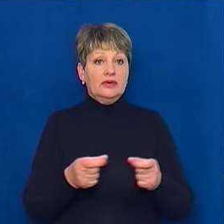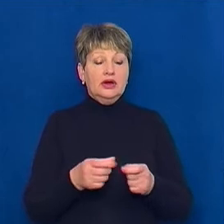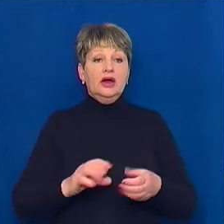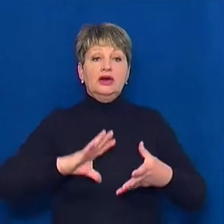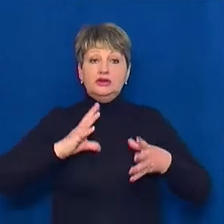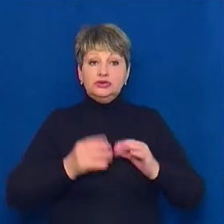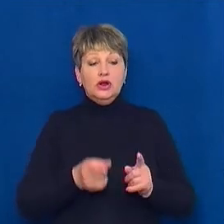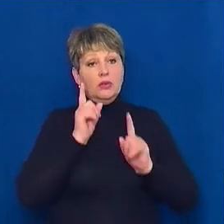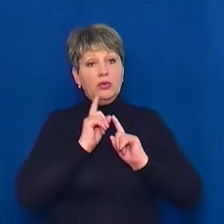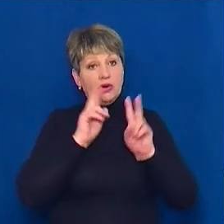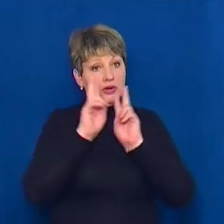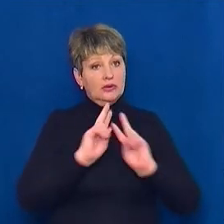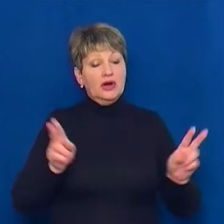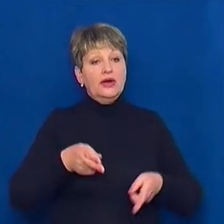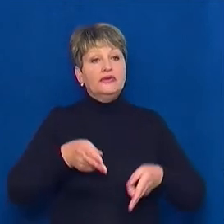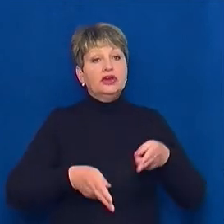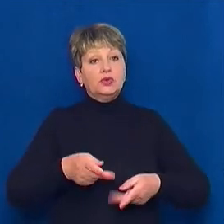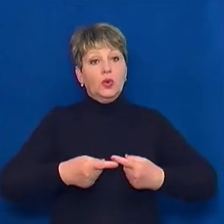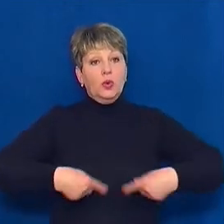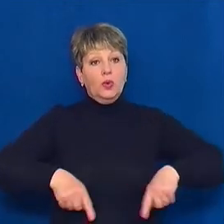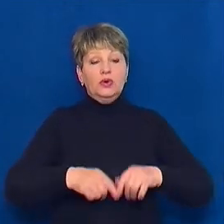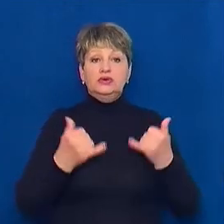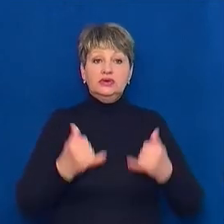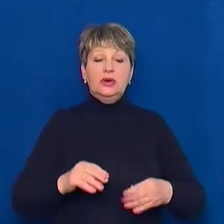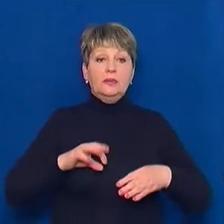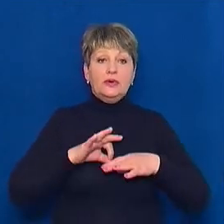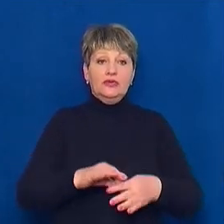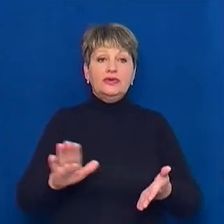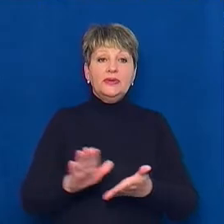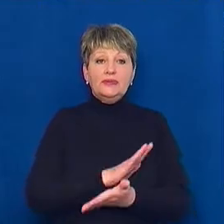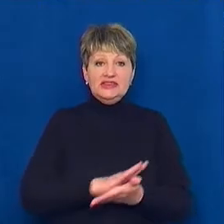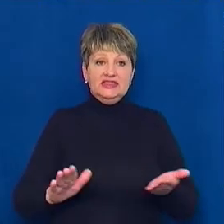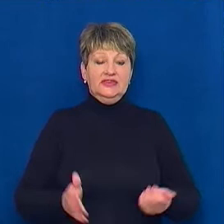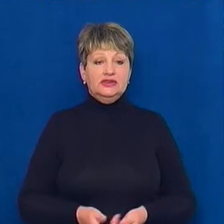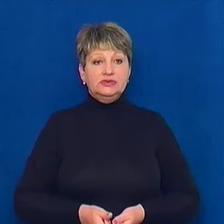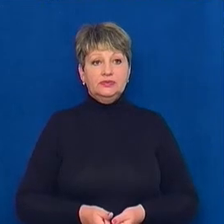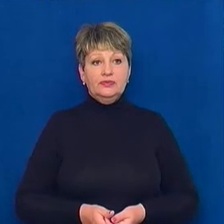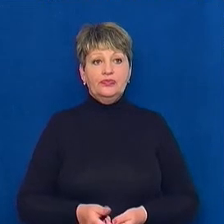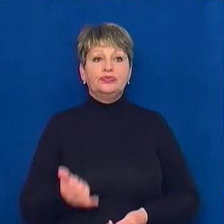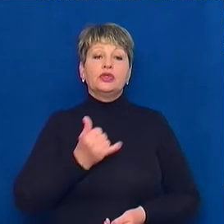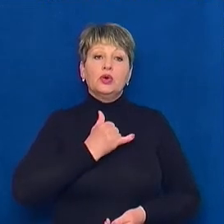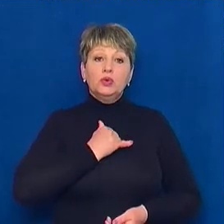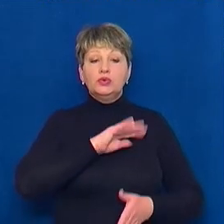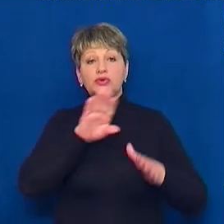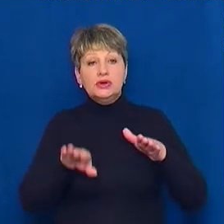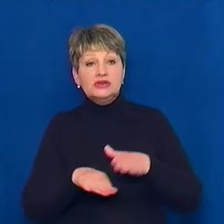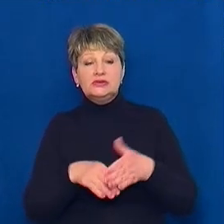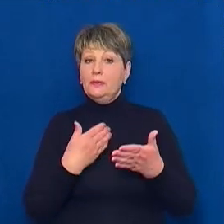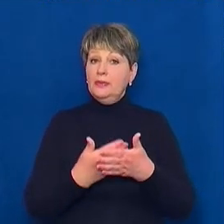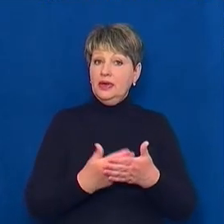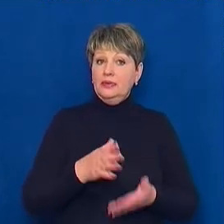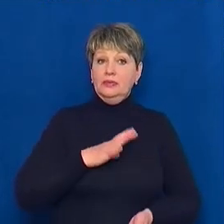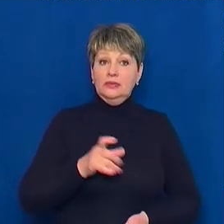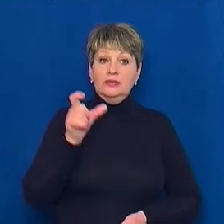поки невідомі. У хірургічному відділенні нині проводять дезінфекцію. У нас під підозвою був пацієнт,